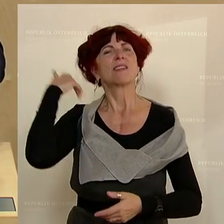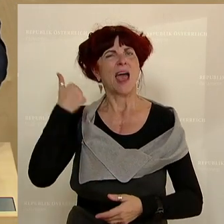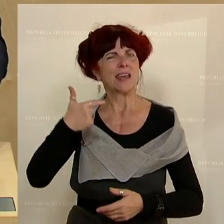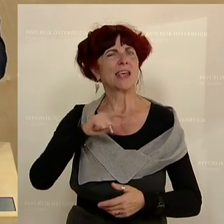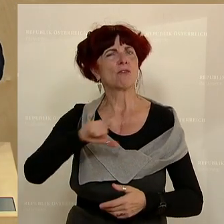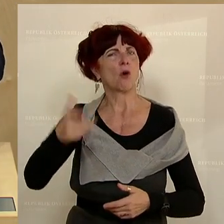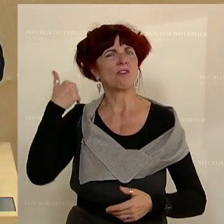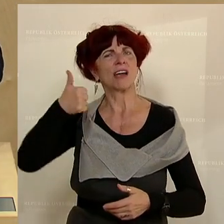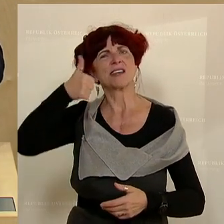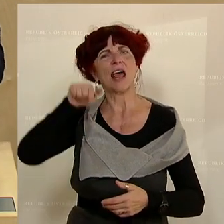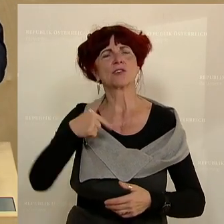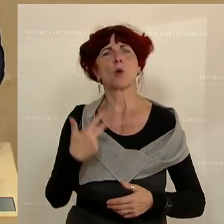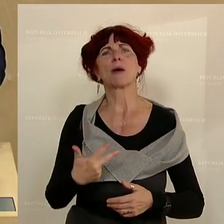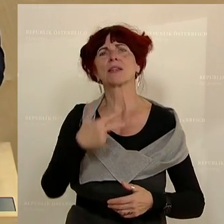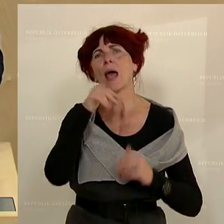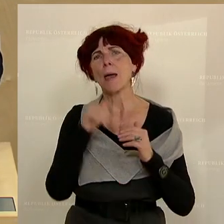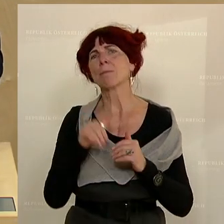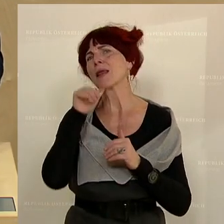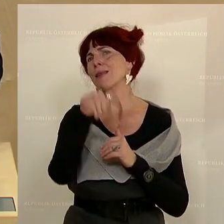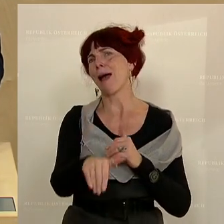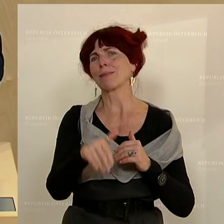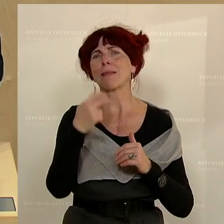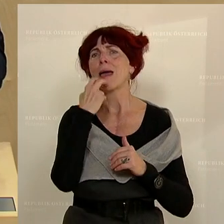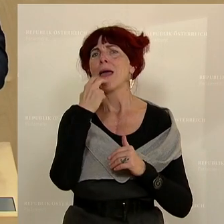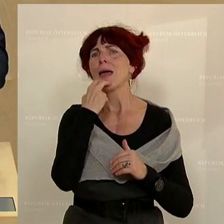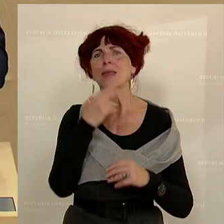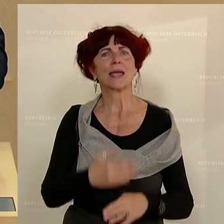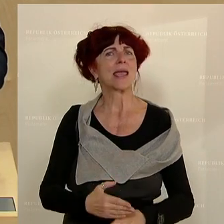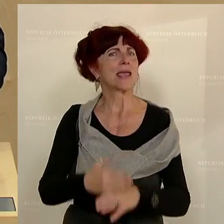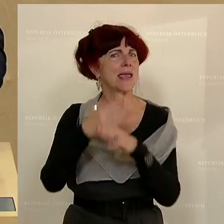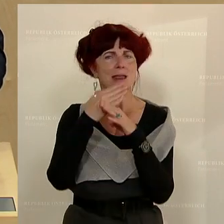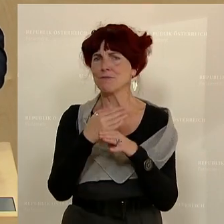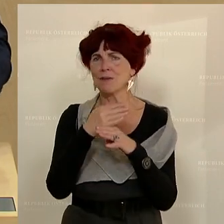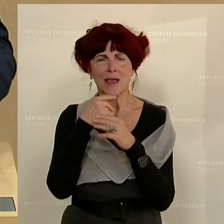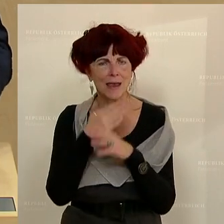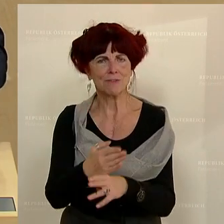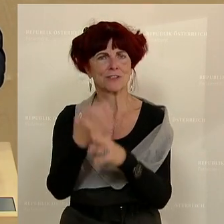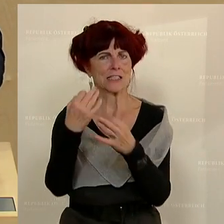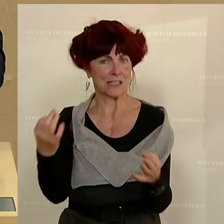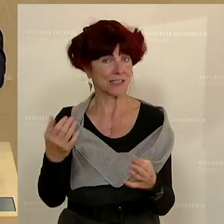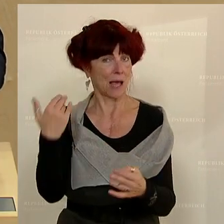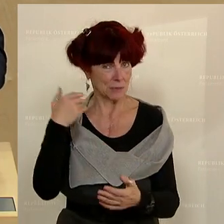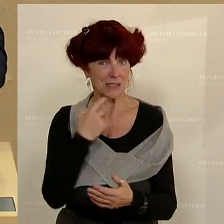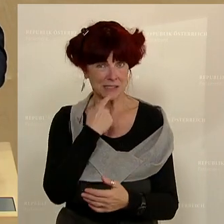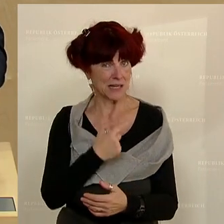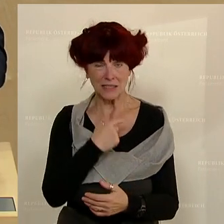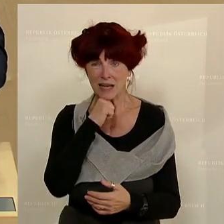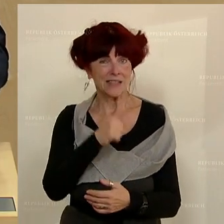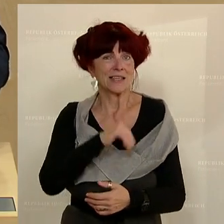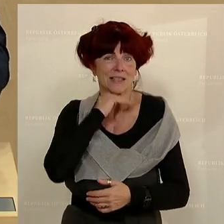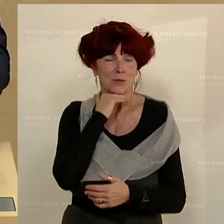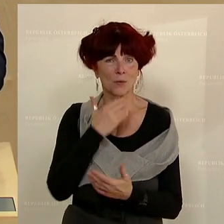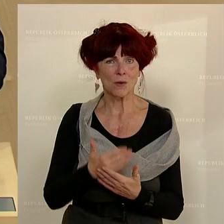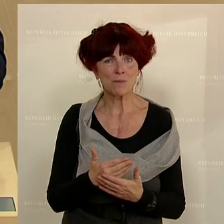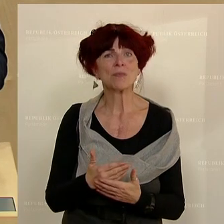Energiehilfen bringen nichts. Das bringt nichts, weil das Problem nicht an der Wurzel geklärt wird. Aber ich möchte eigentlich wieder zurückkommen zu